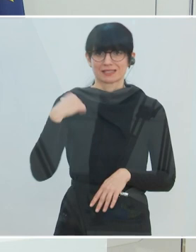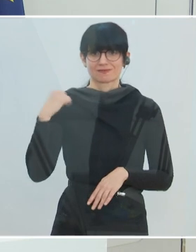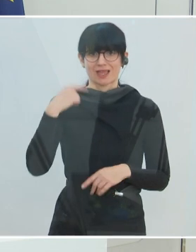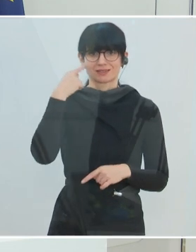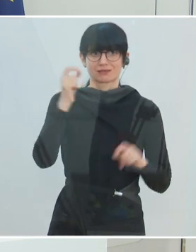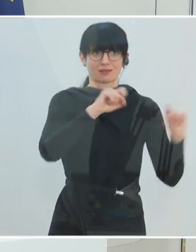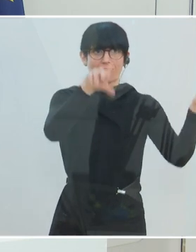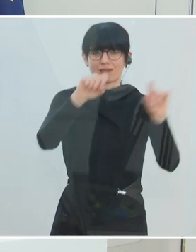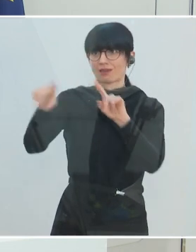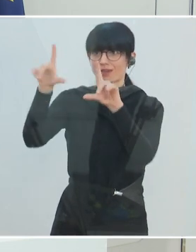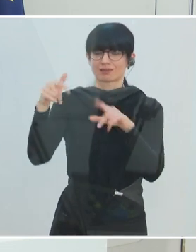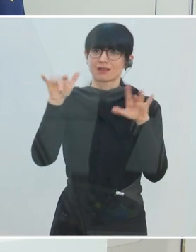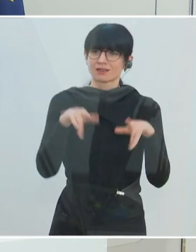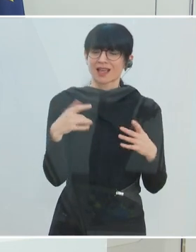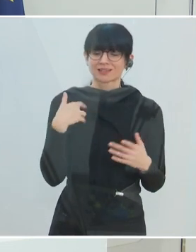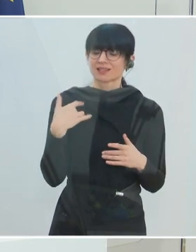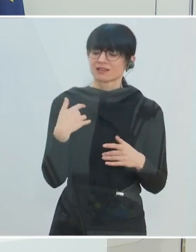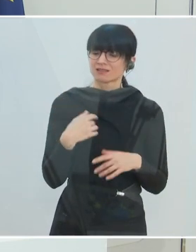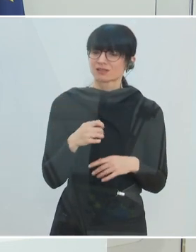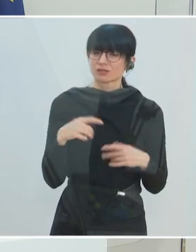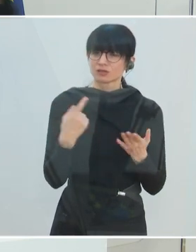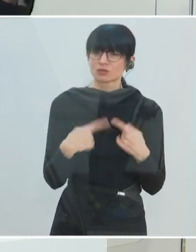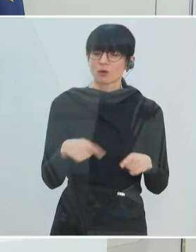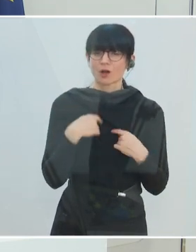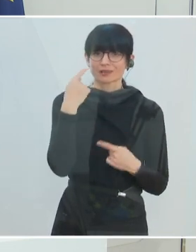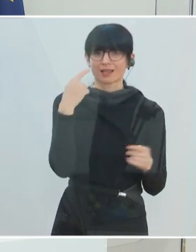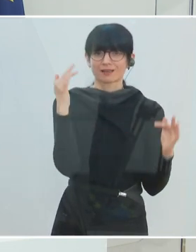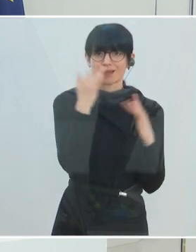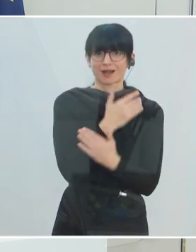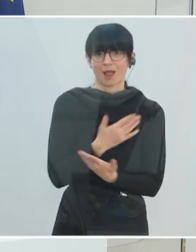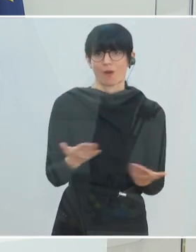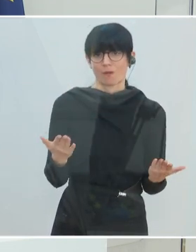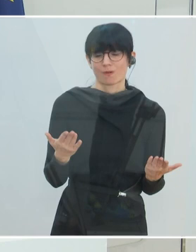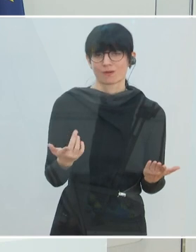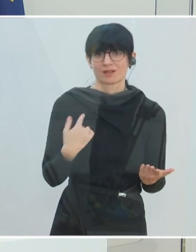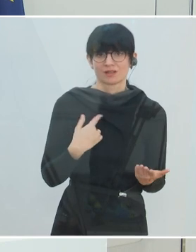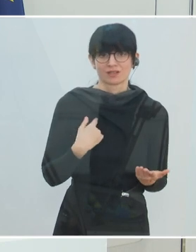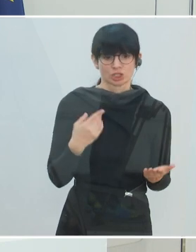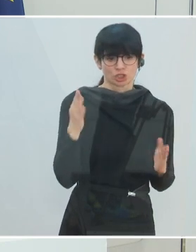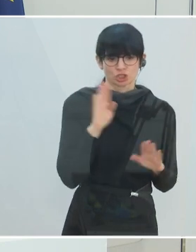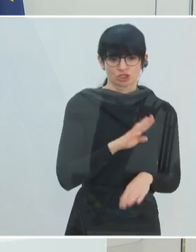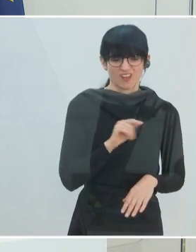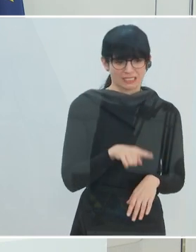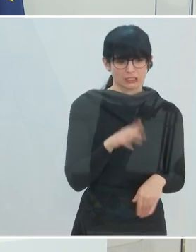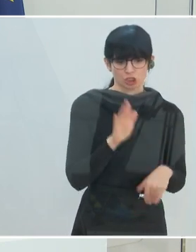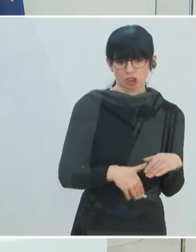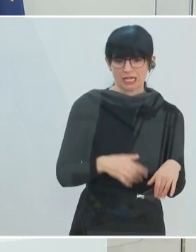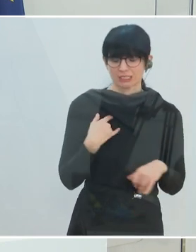-Denken. Auf der einen Seite ist es Weiß und das sind die Guten und auf der anderen Seite ist es Schwarz, das sind die Schlechten.